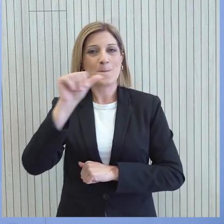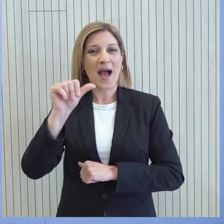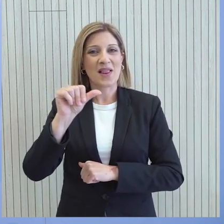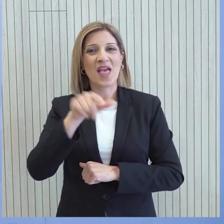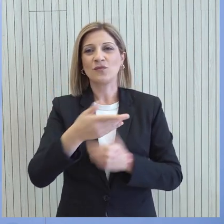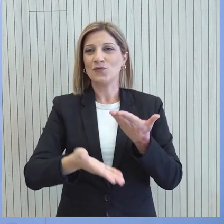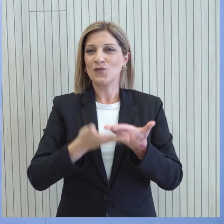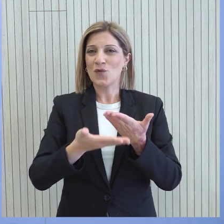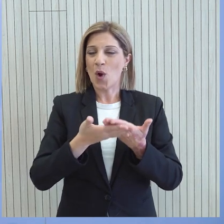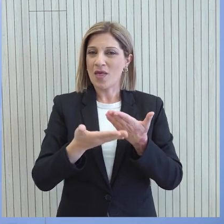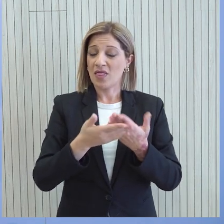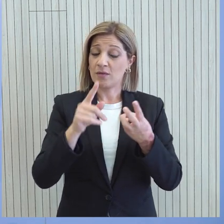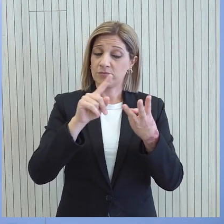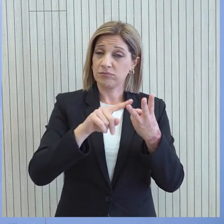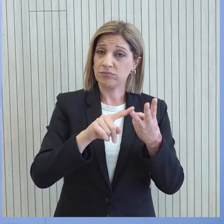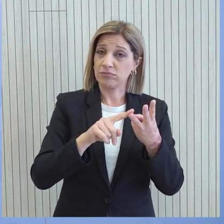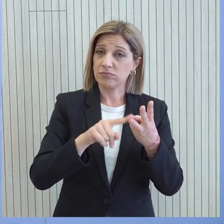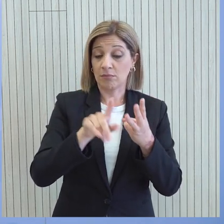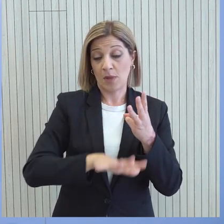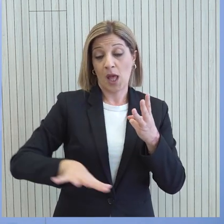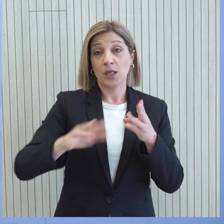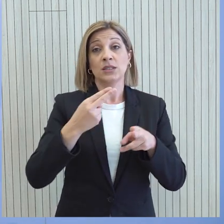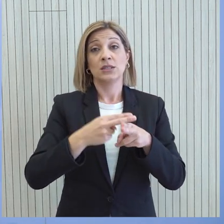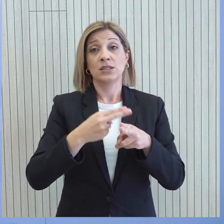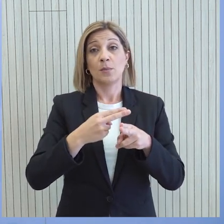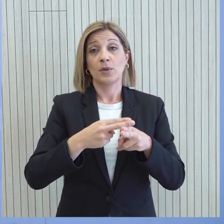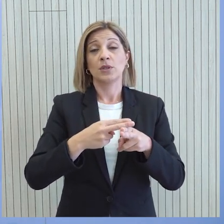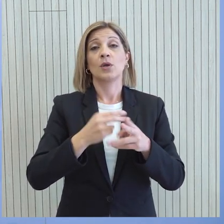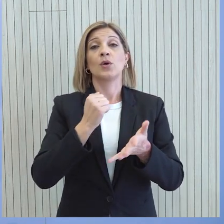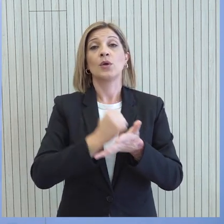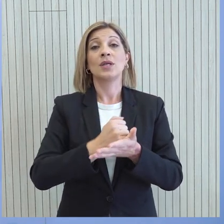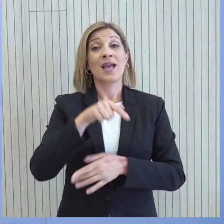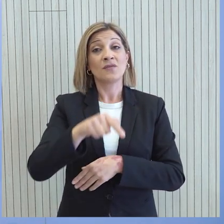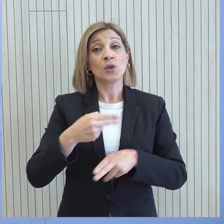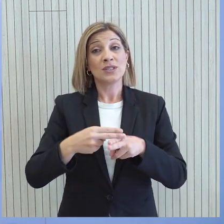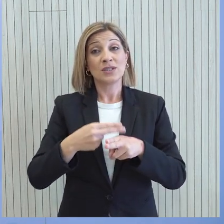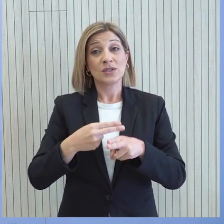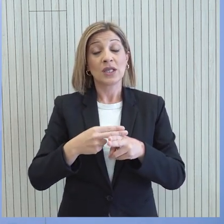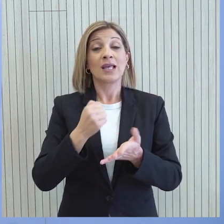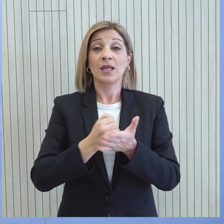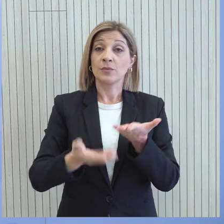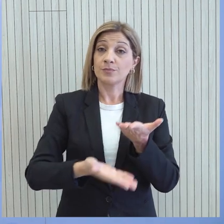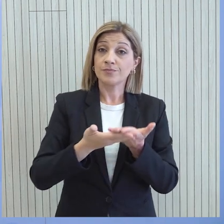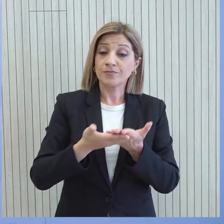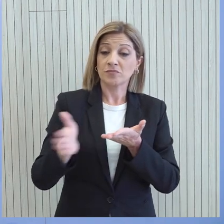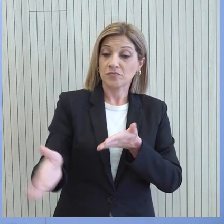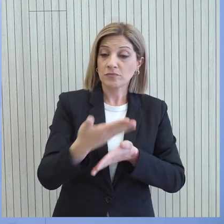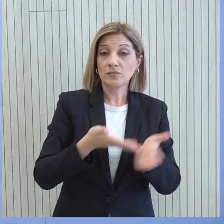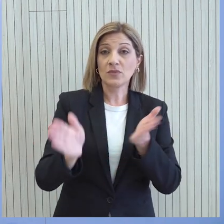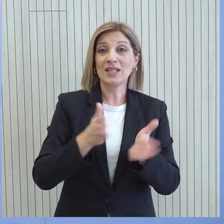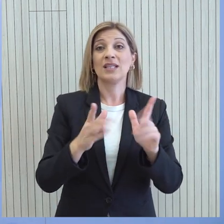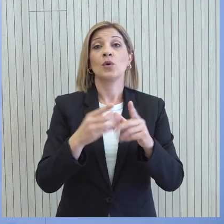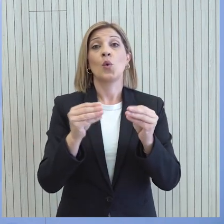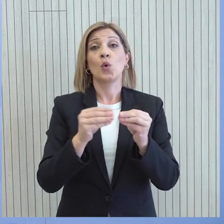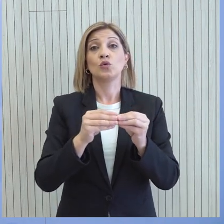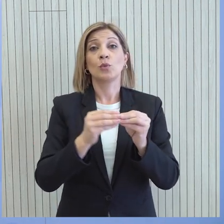πληθυσμό της Γάζας σε μια κρίσιμη για την περιοχή και το παγκόσμιο στιγμή και την υποβοήθηση εκένωσης μέσω της Κύπρου